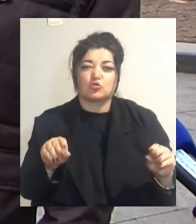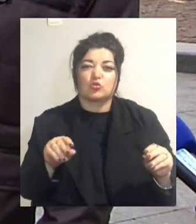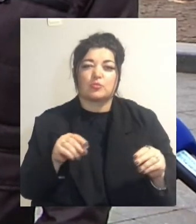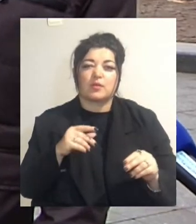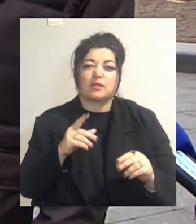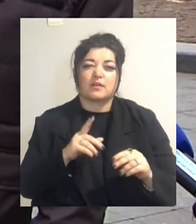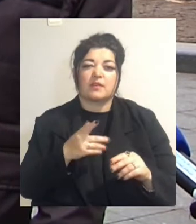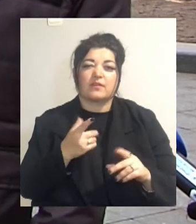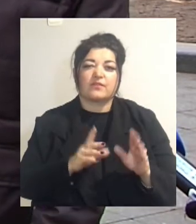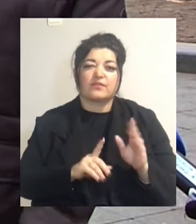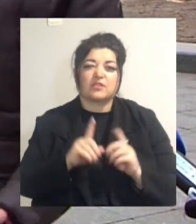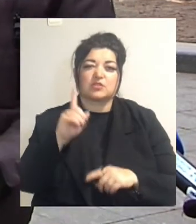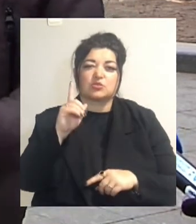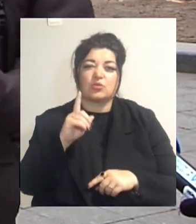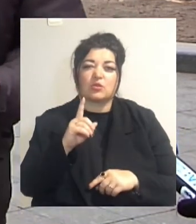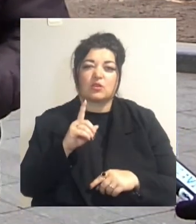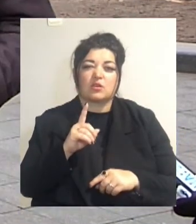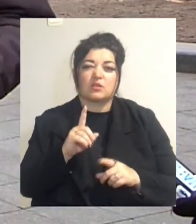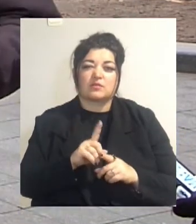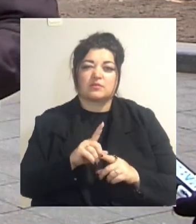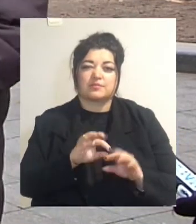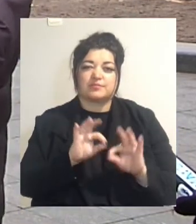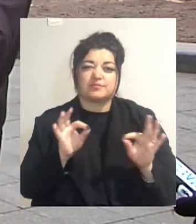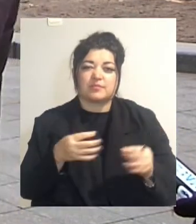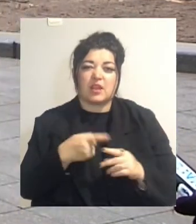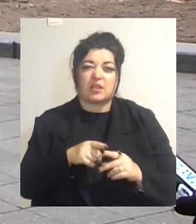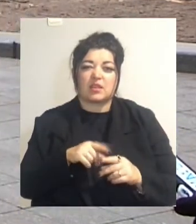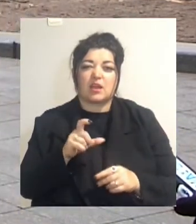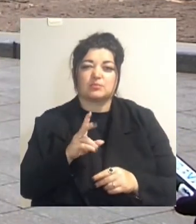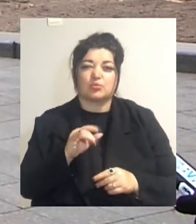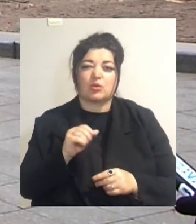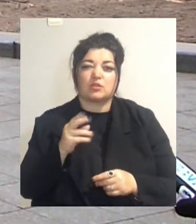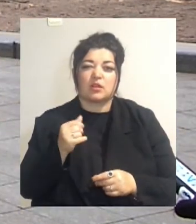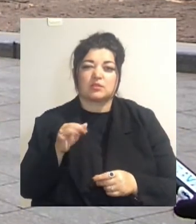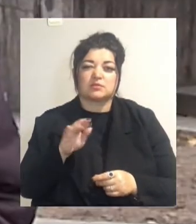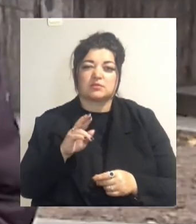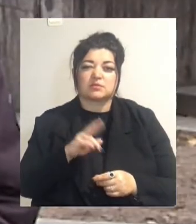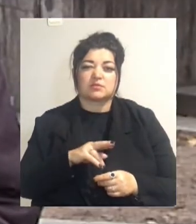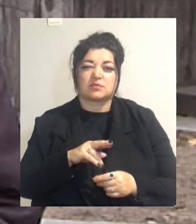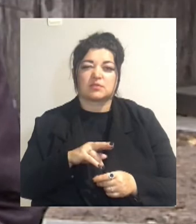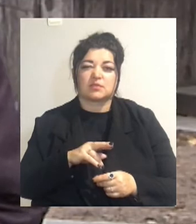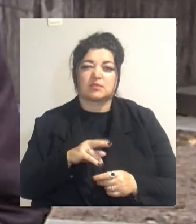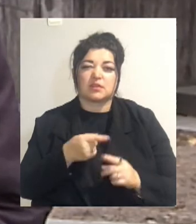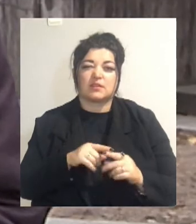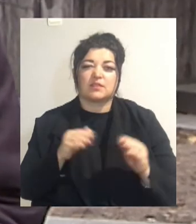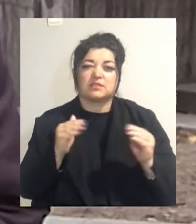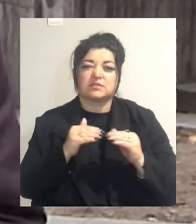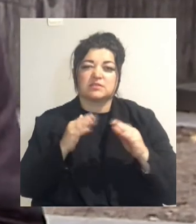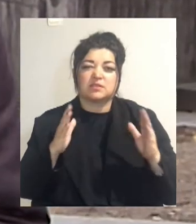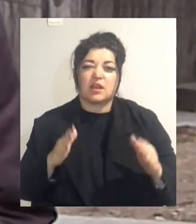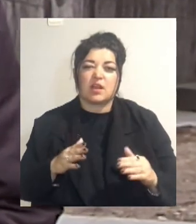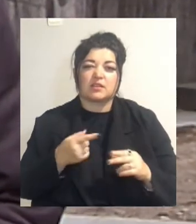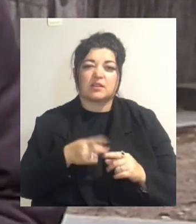зберігається. Другое – це експлуатація, де ми маємо охватити здання. Проект – це не просто я взяв